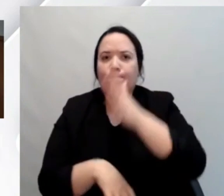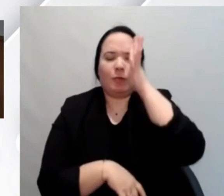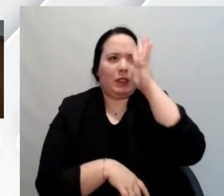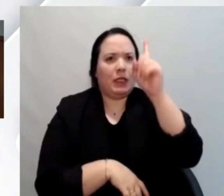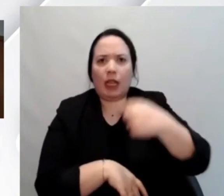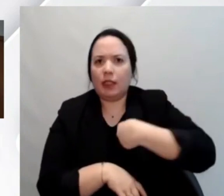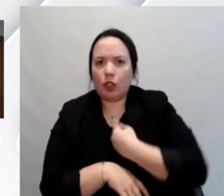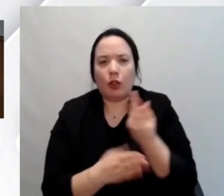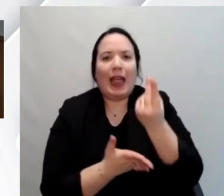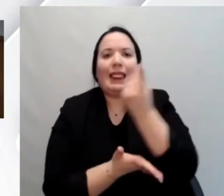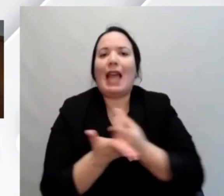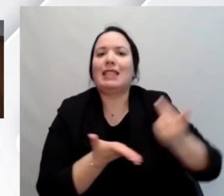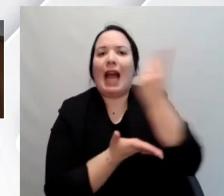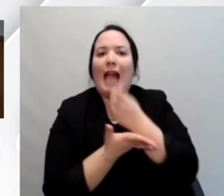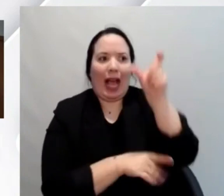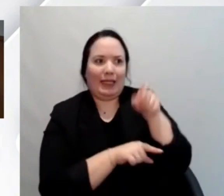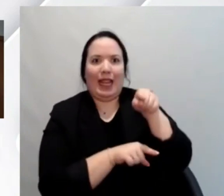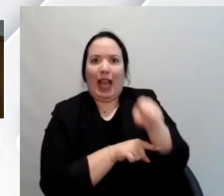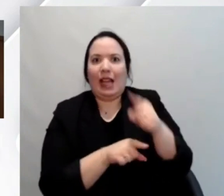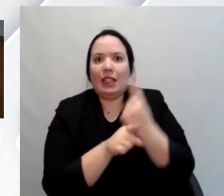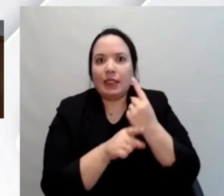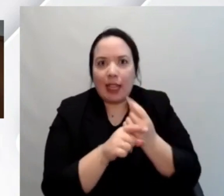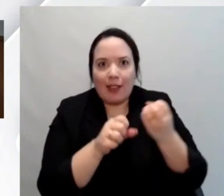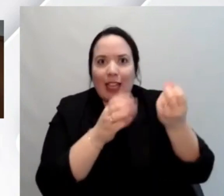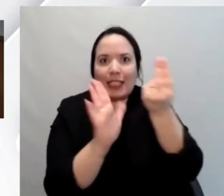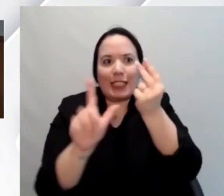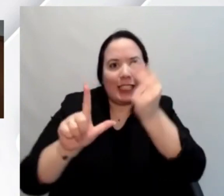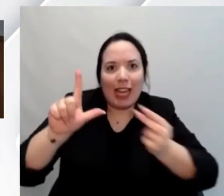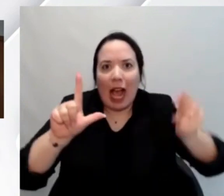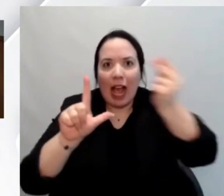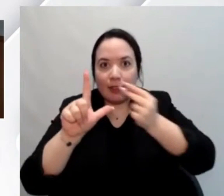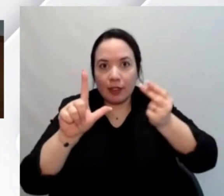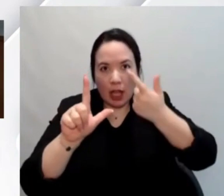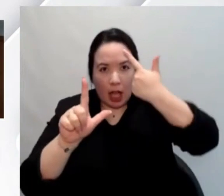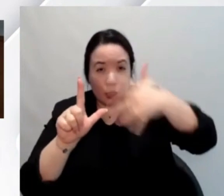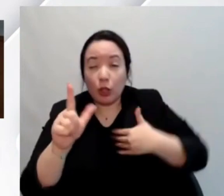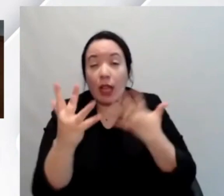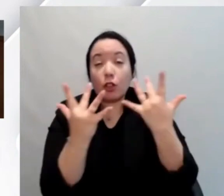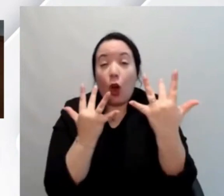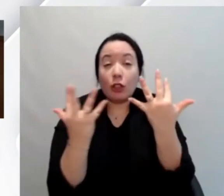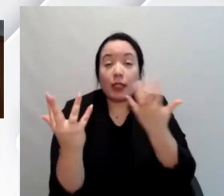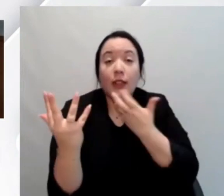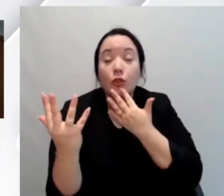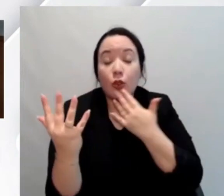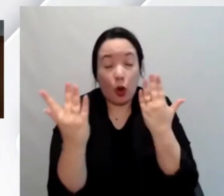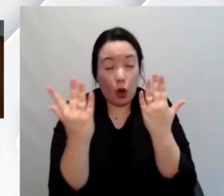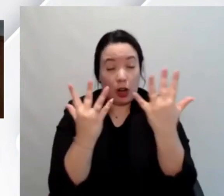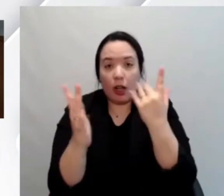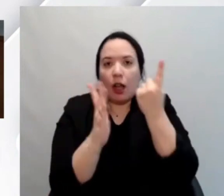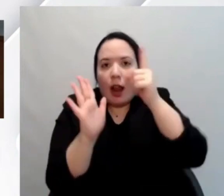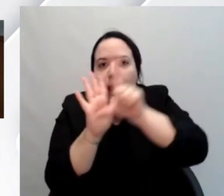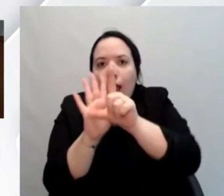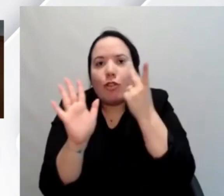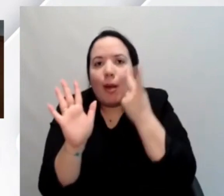che deve farmi lo sviluppo di una grafica e non sa che il rapporto del contrasto del colore è normato e deve farmi una